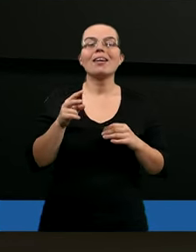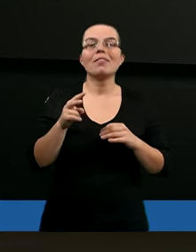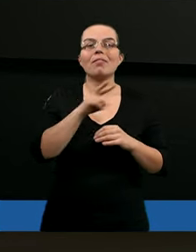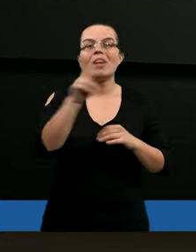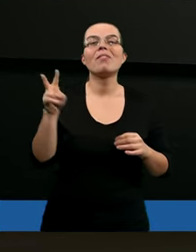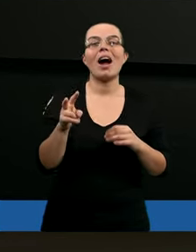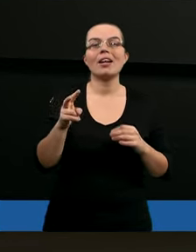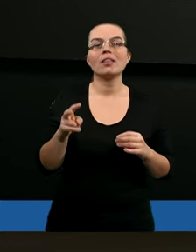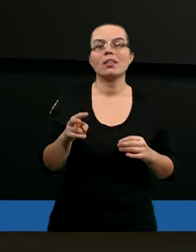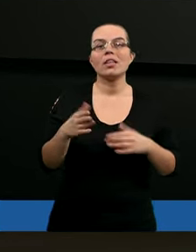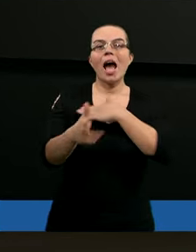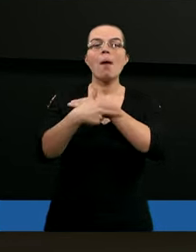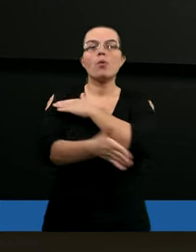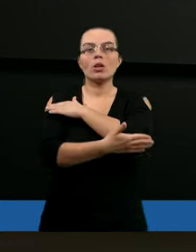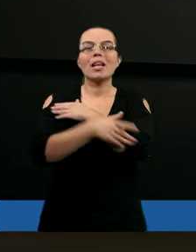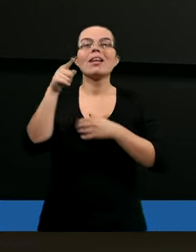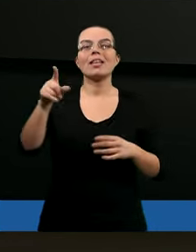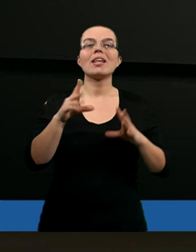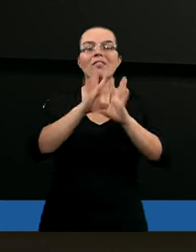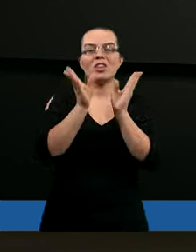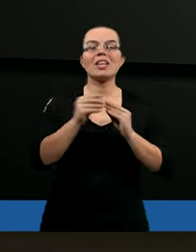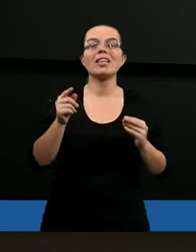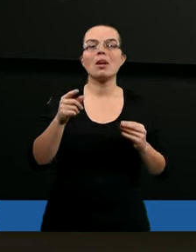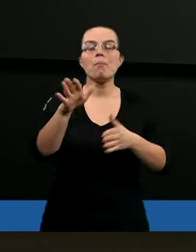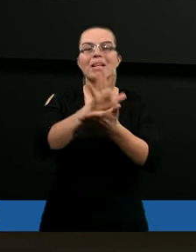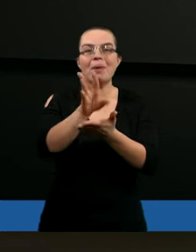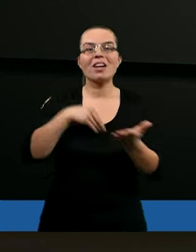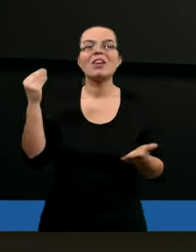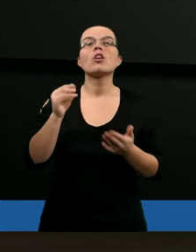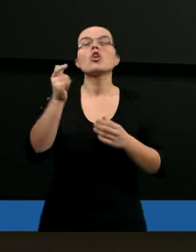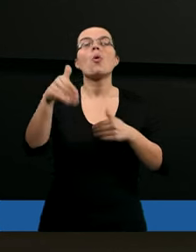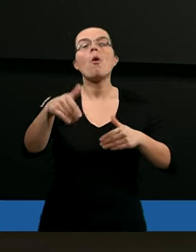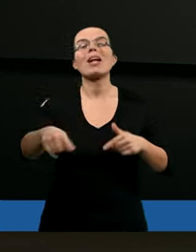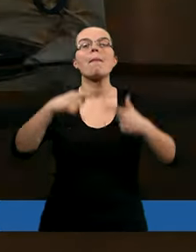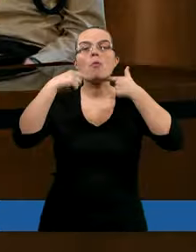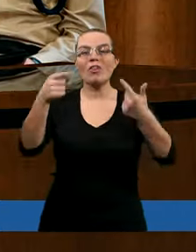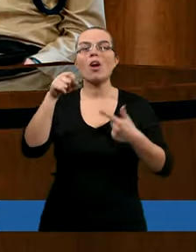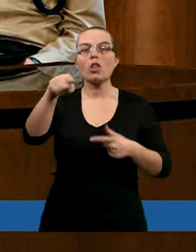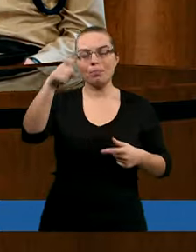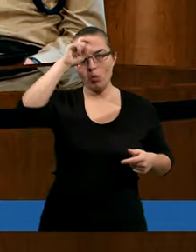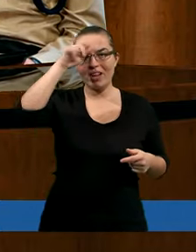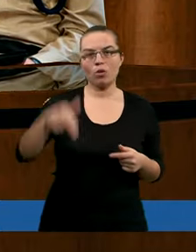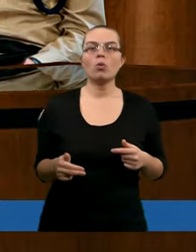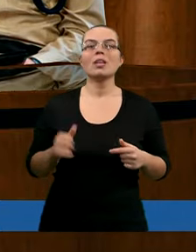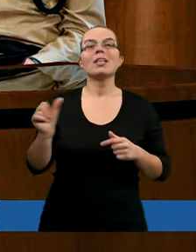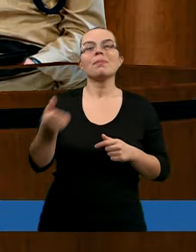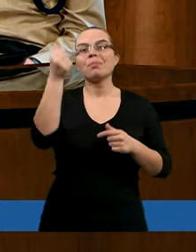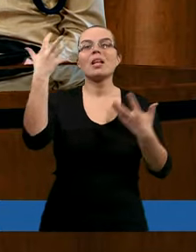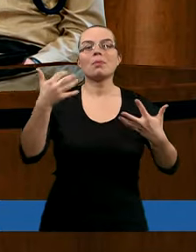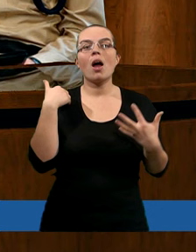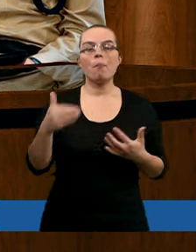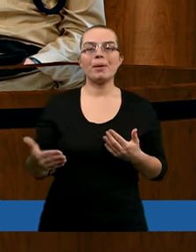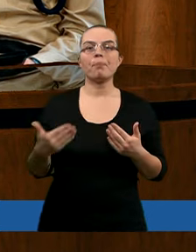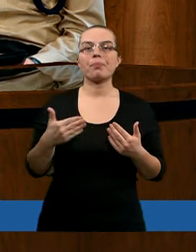znajdował się Job na podstawie tych sześciu tekstów Pisma Świętego? Co możemy o powiedzieć? Najpierw trzeba